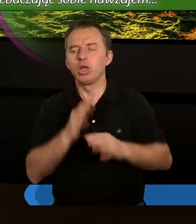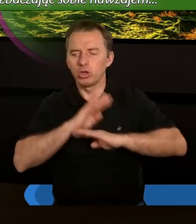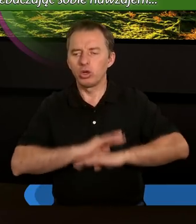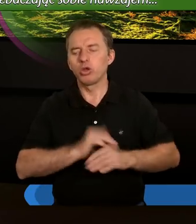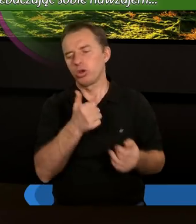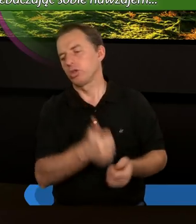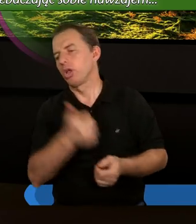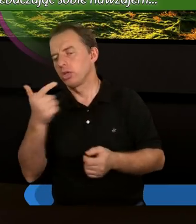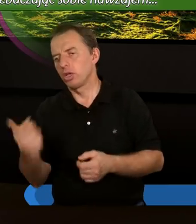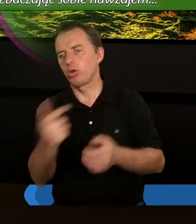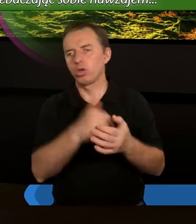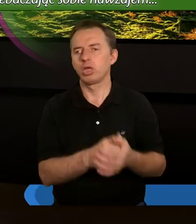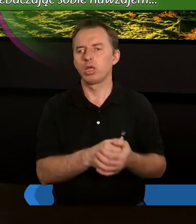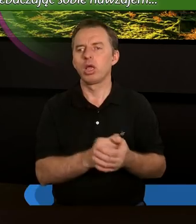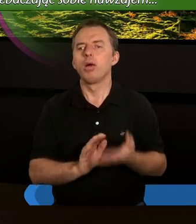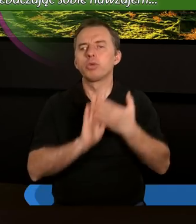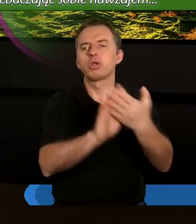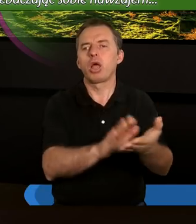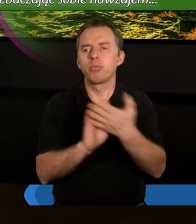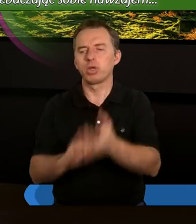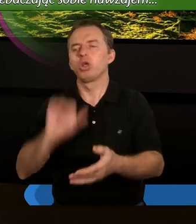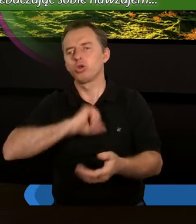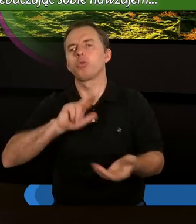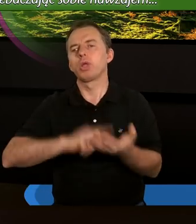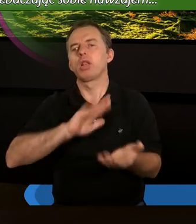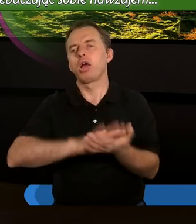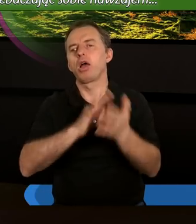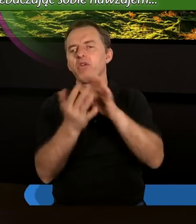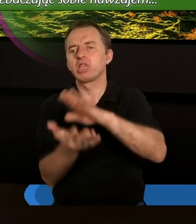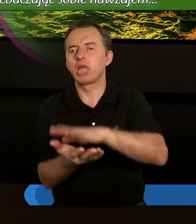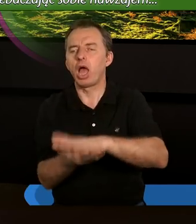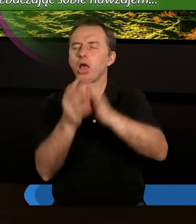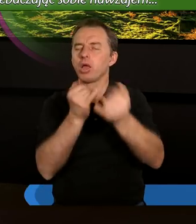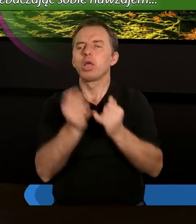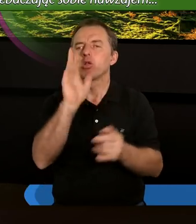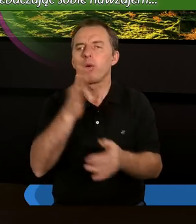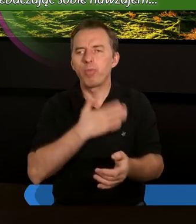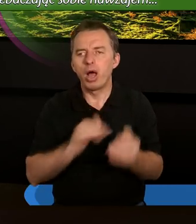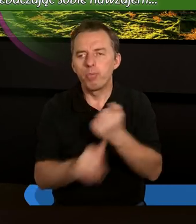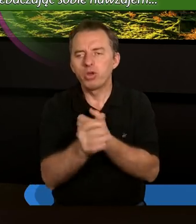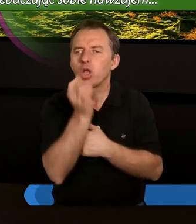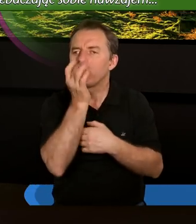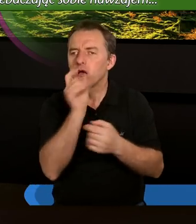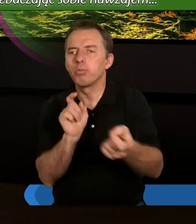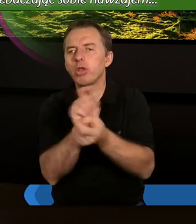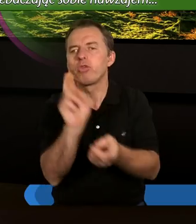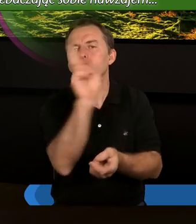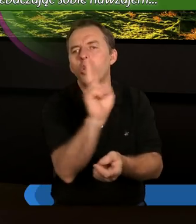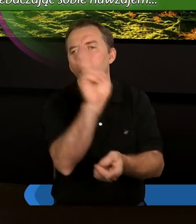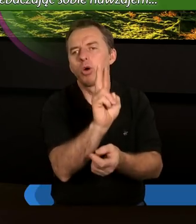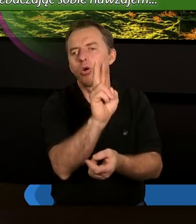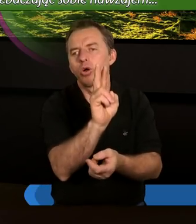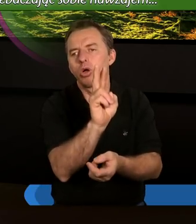znosząc jedni drugich i przebaczając sobie nawzajem. Jeśli kto ma powód do skargi przeciwko